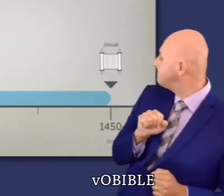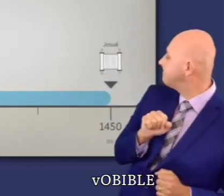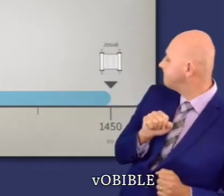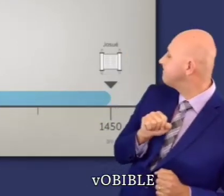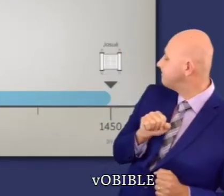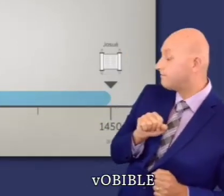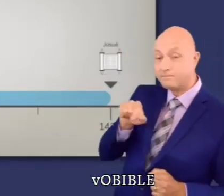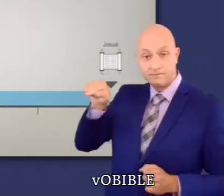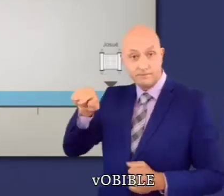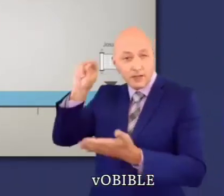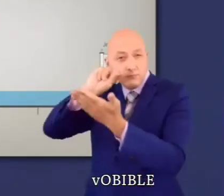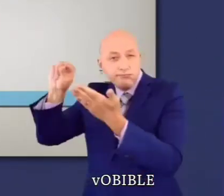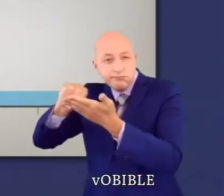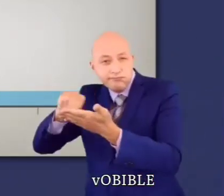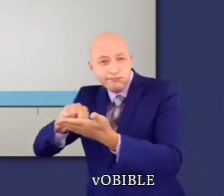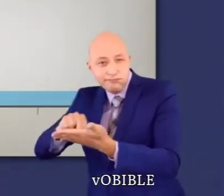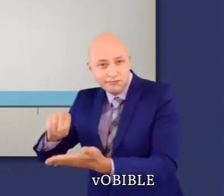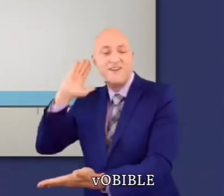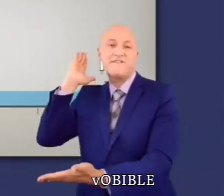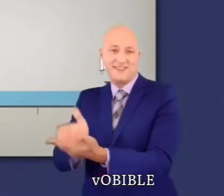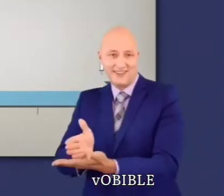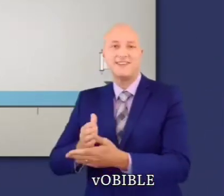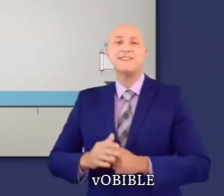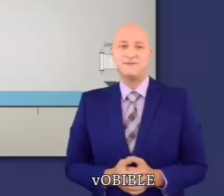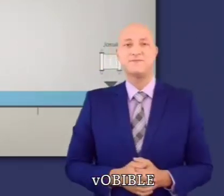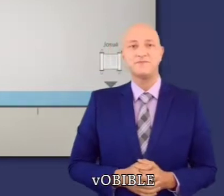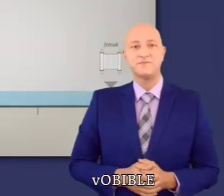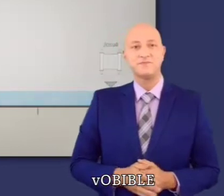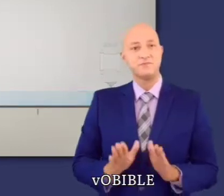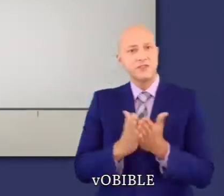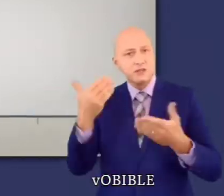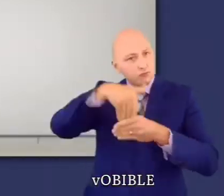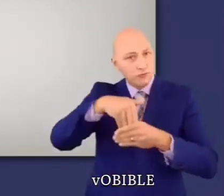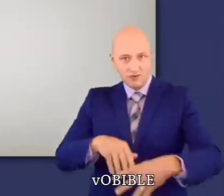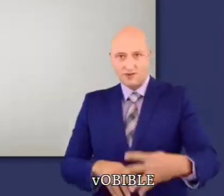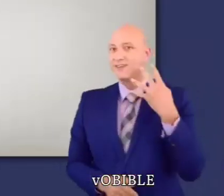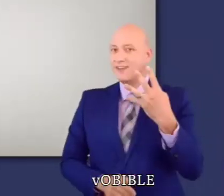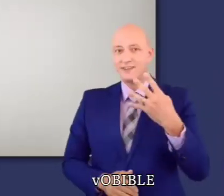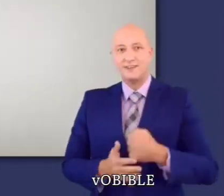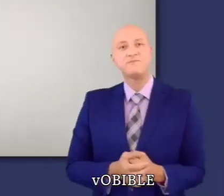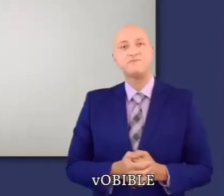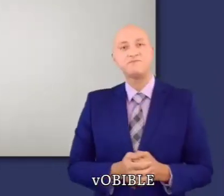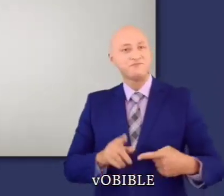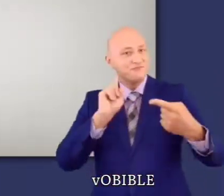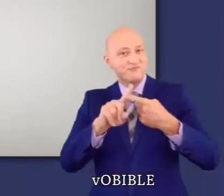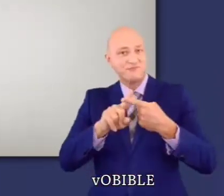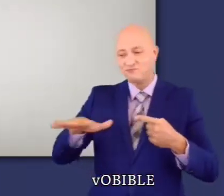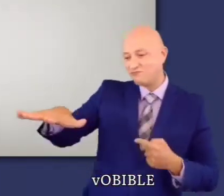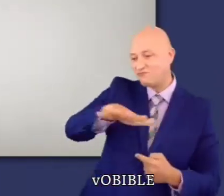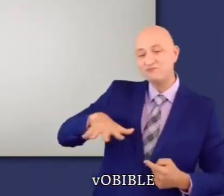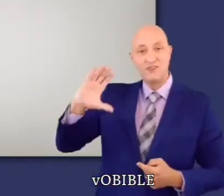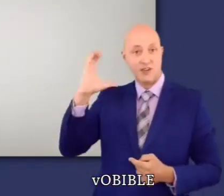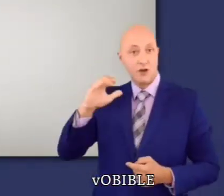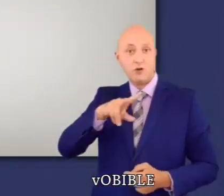'achève vers 1450 avant notre ère à la fin du travail de rédaction. Le livre de Josué peut être divisé en